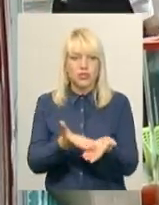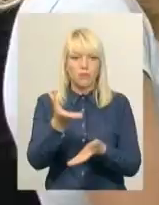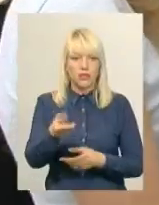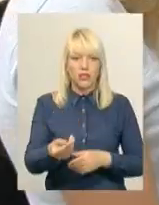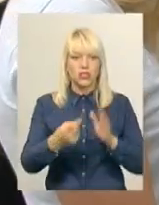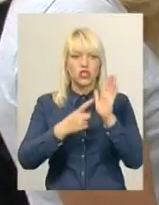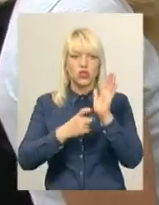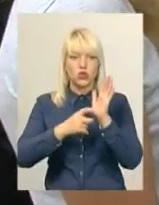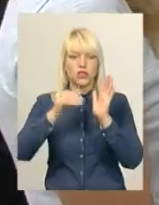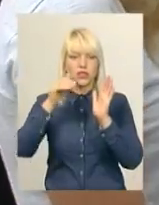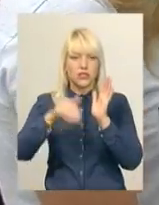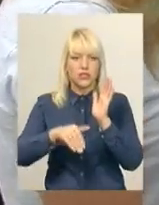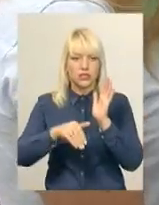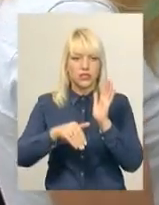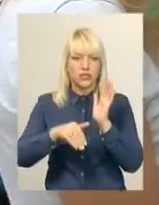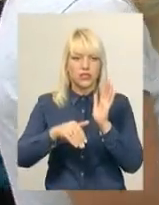гривень.